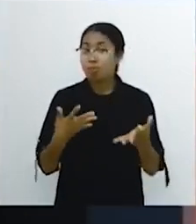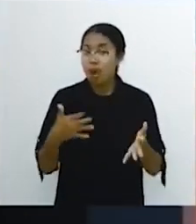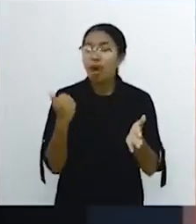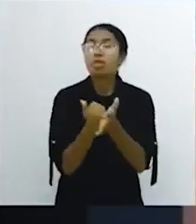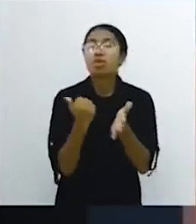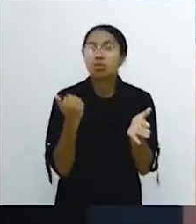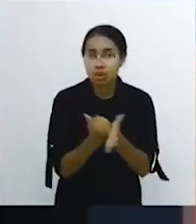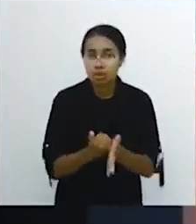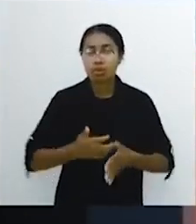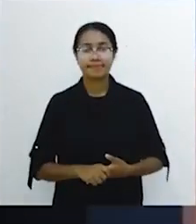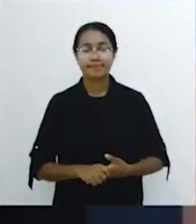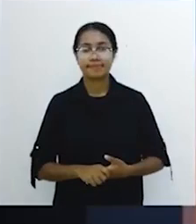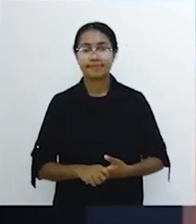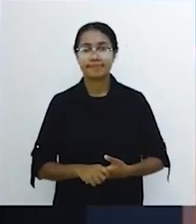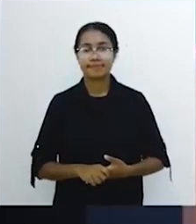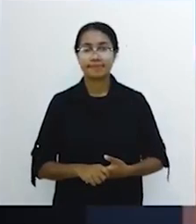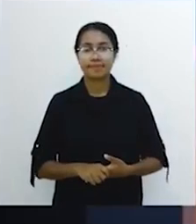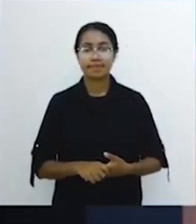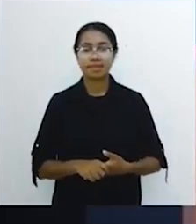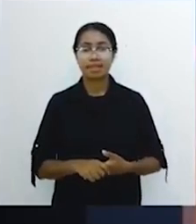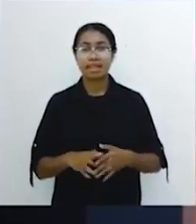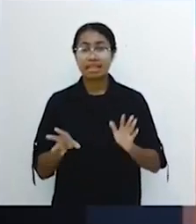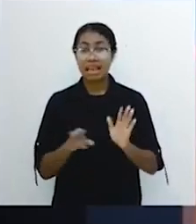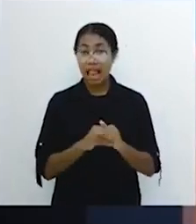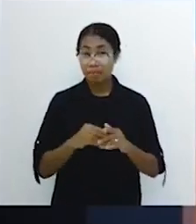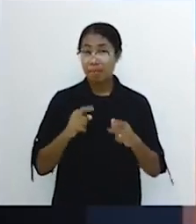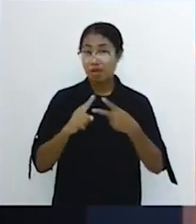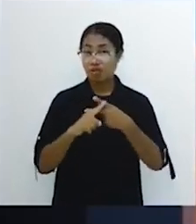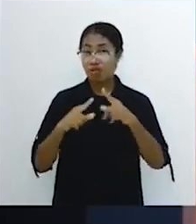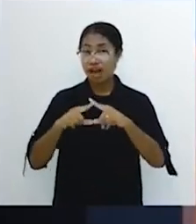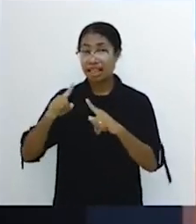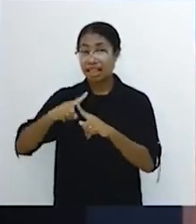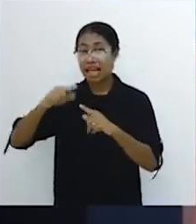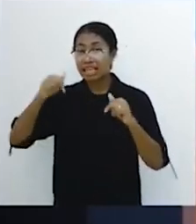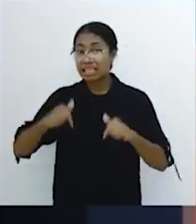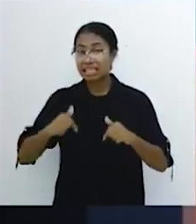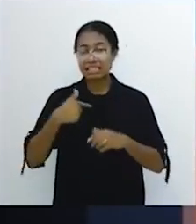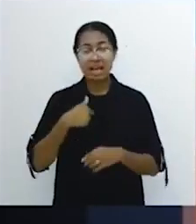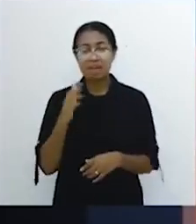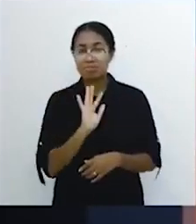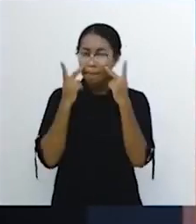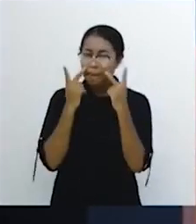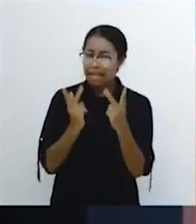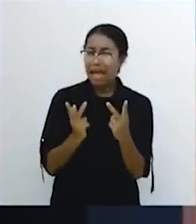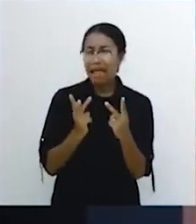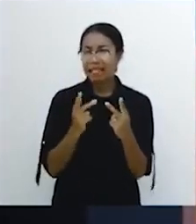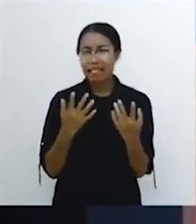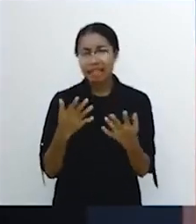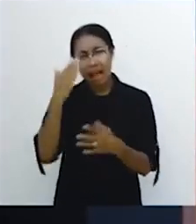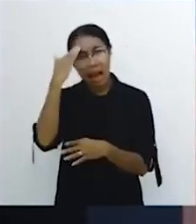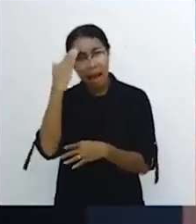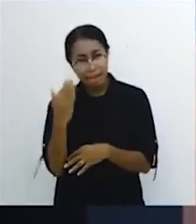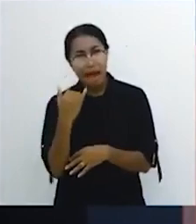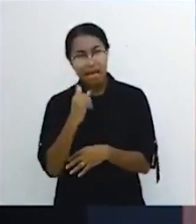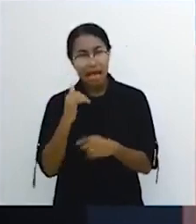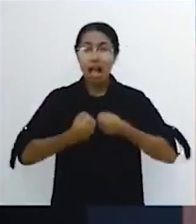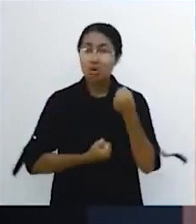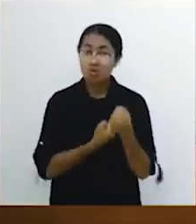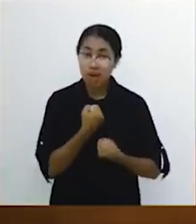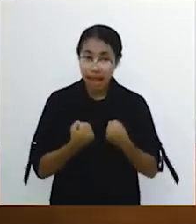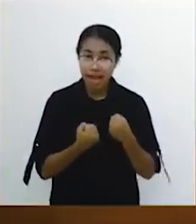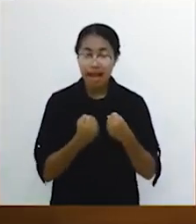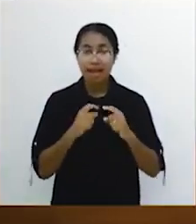betul-betul sehat. Dalam fakta ini saya bukan mau menyoroti apa yang Yesus lakukan.